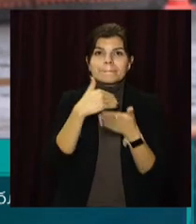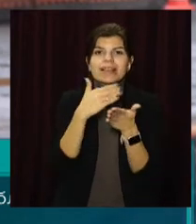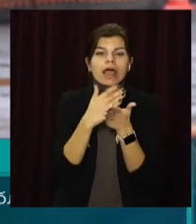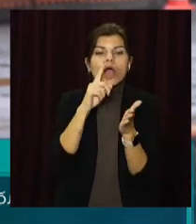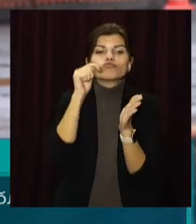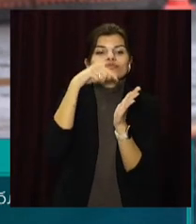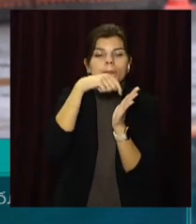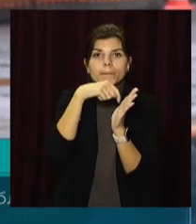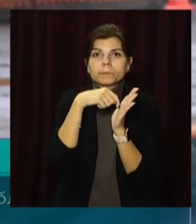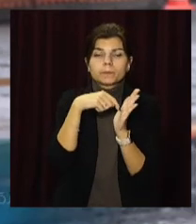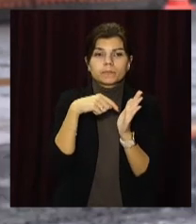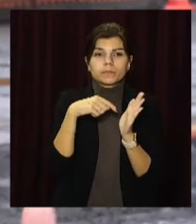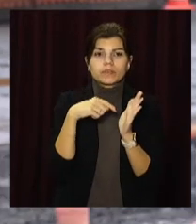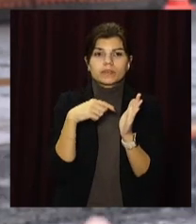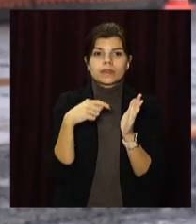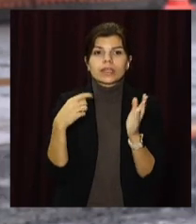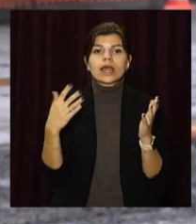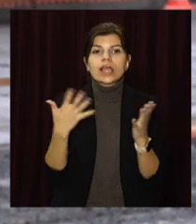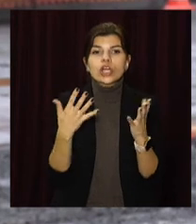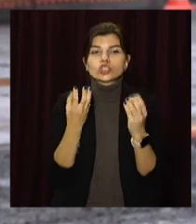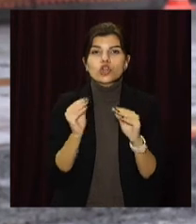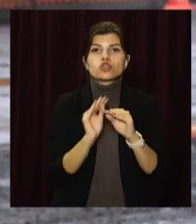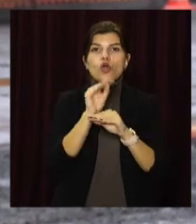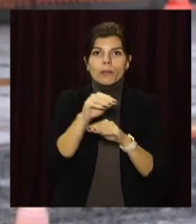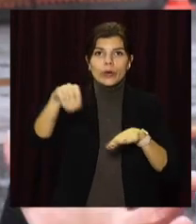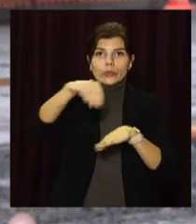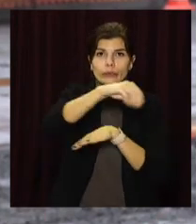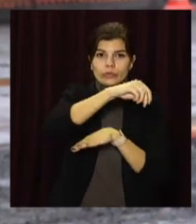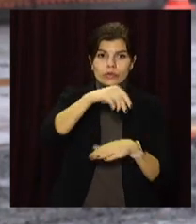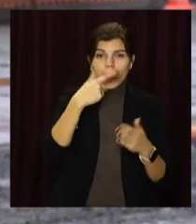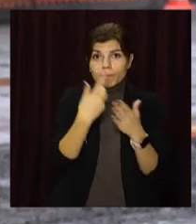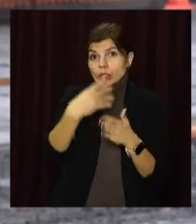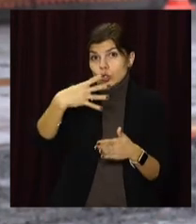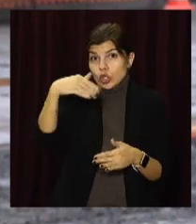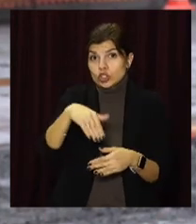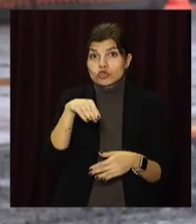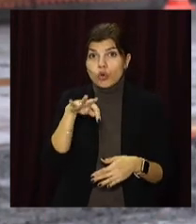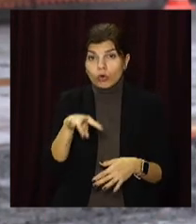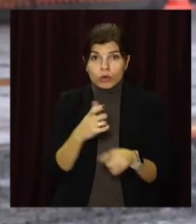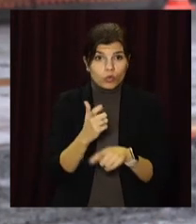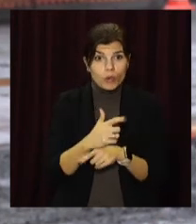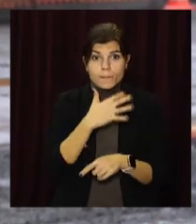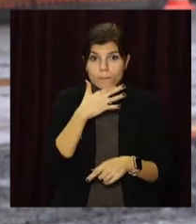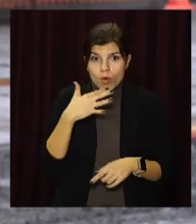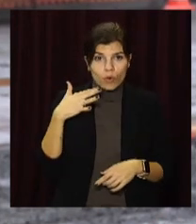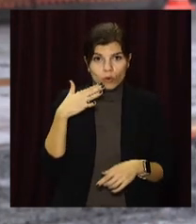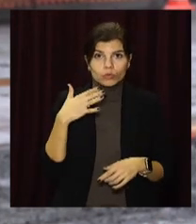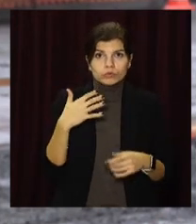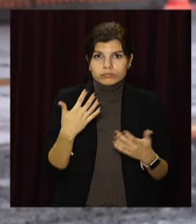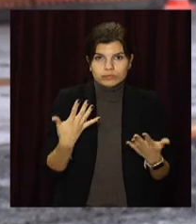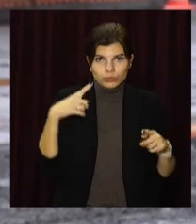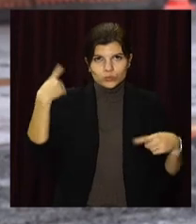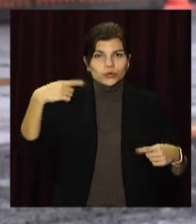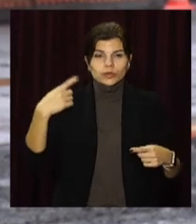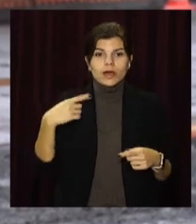який ще додатково буде посипатися на дорогу. Тут 40 тисяч тонн. Це велика кількість матеріалу.